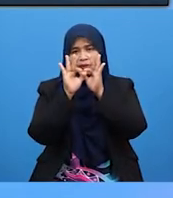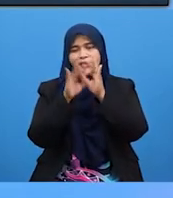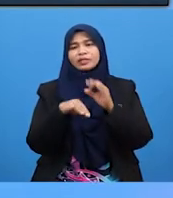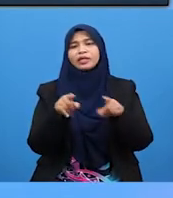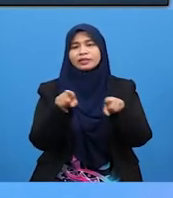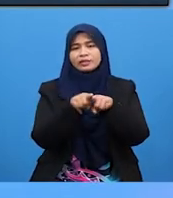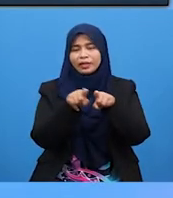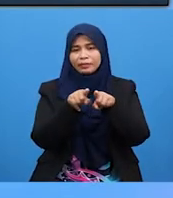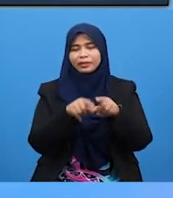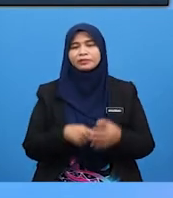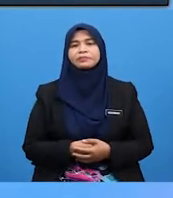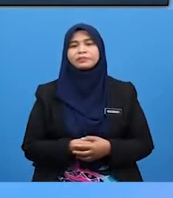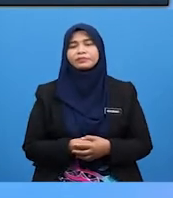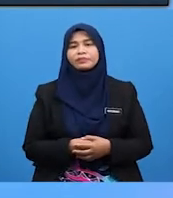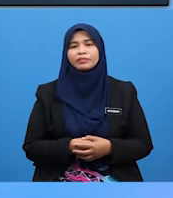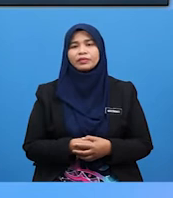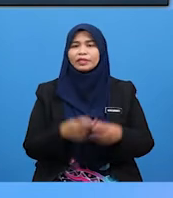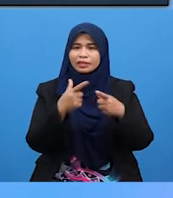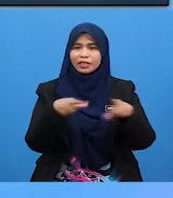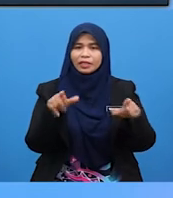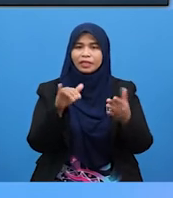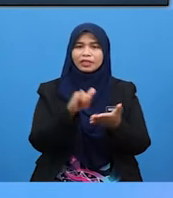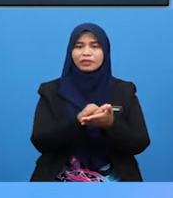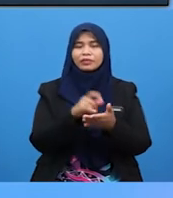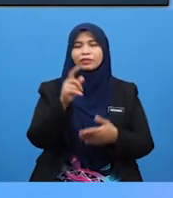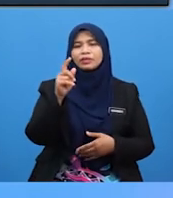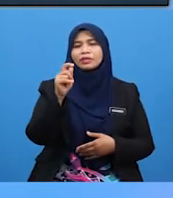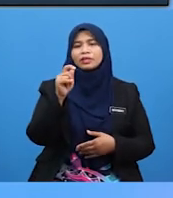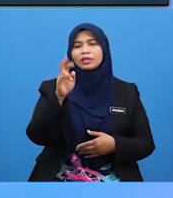Selain itu Bunyi trompet